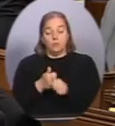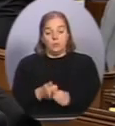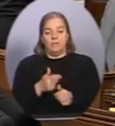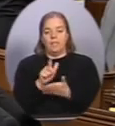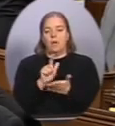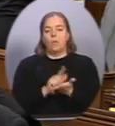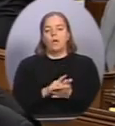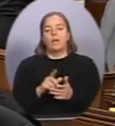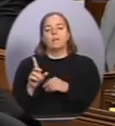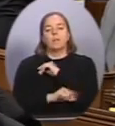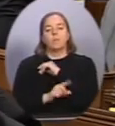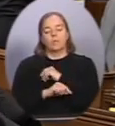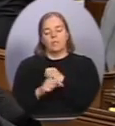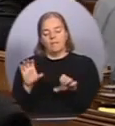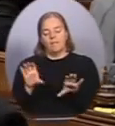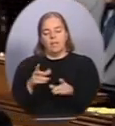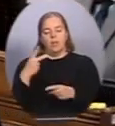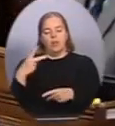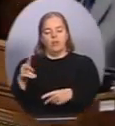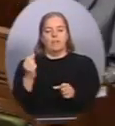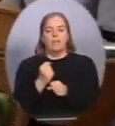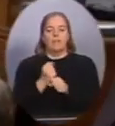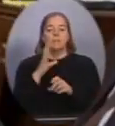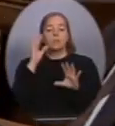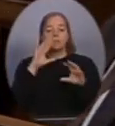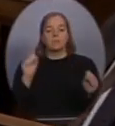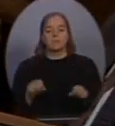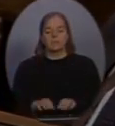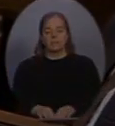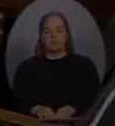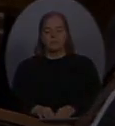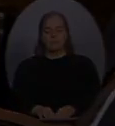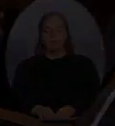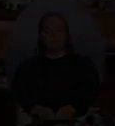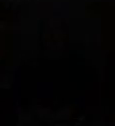Président. Les fonctionnaires vont faire leur travail, M. le Président. Merci. Merci. Merci. Merci. Merci. Merci. Merci.